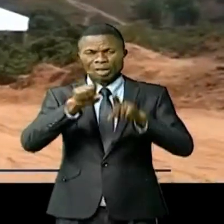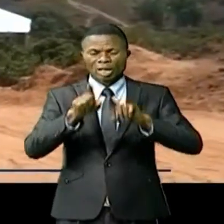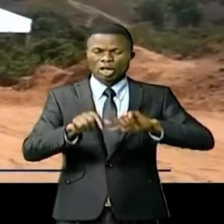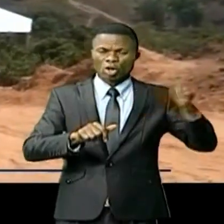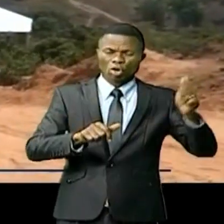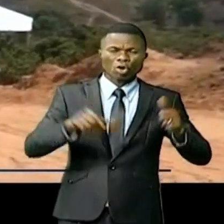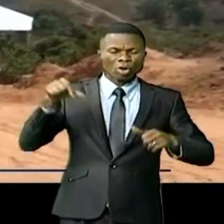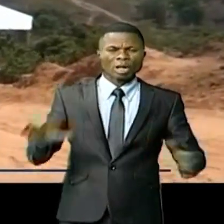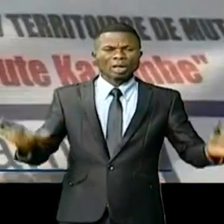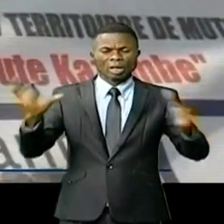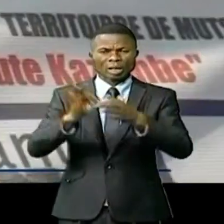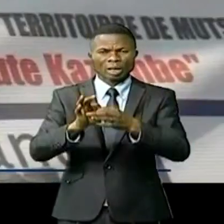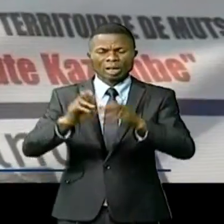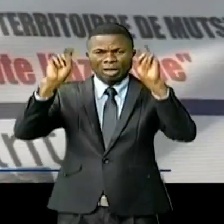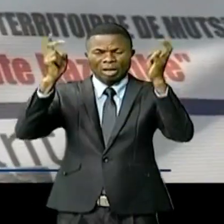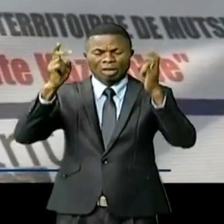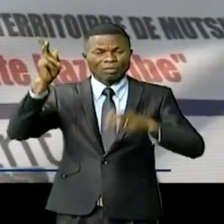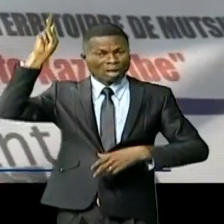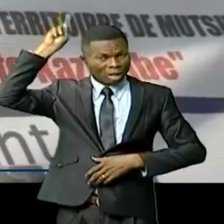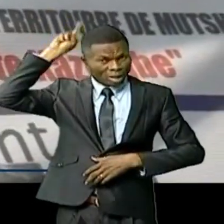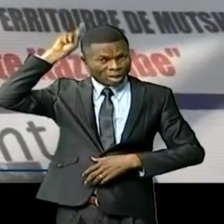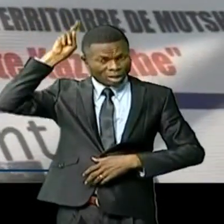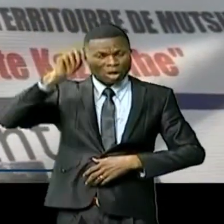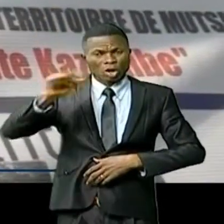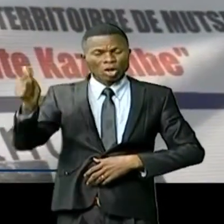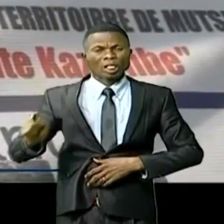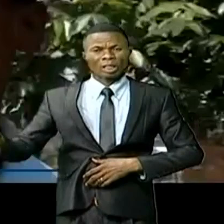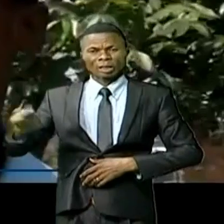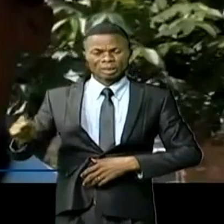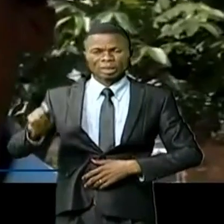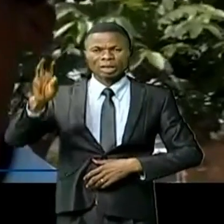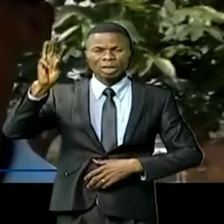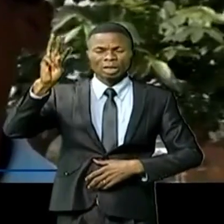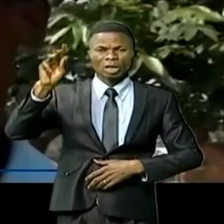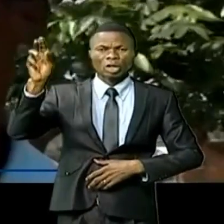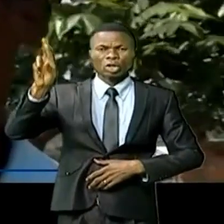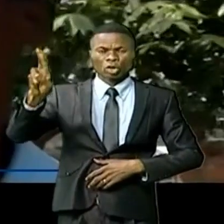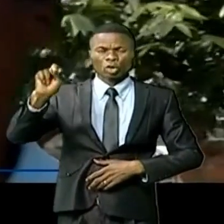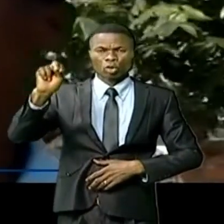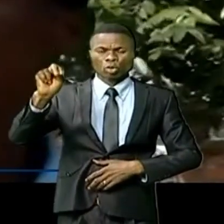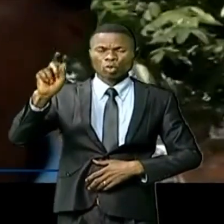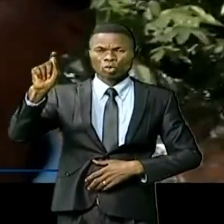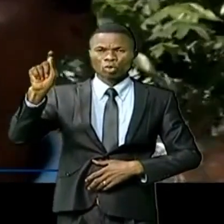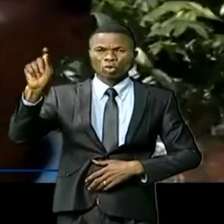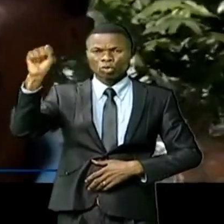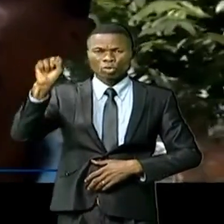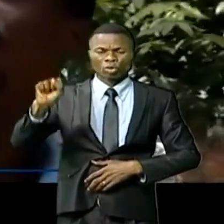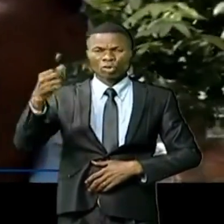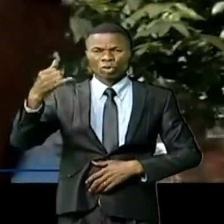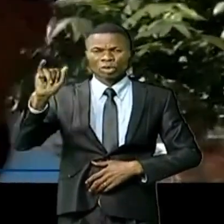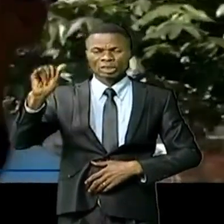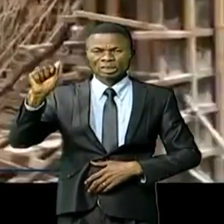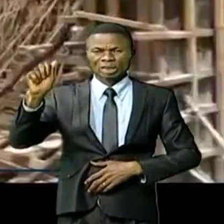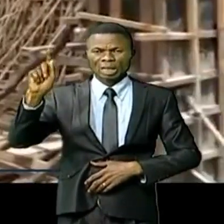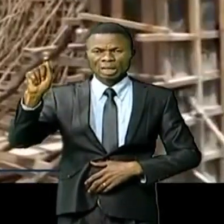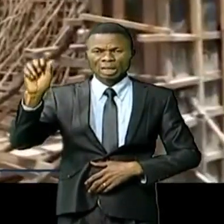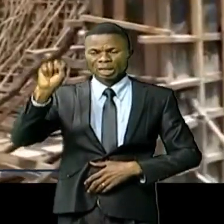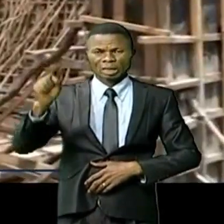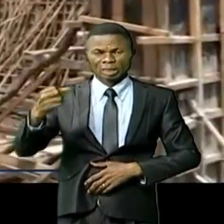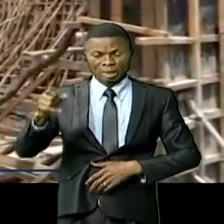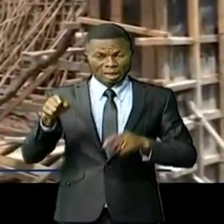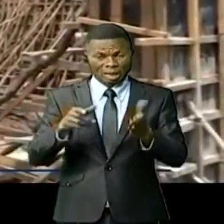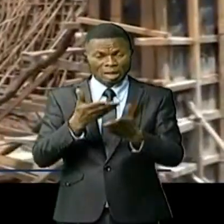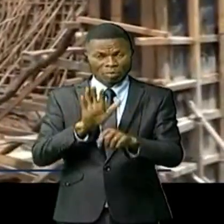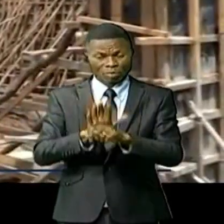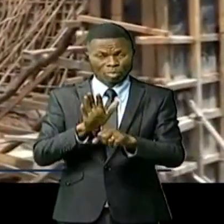vont aussi relier la ville de Kolosi au territoire de Mouchacha. Nous sommes vraiment contents pour ces travaux. Vous savez ici, il y avait